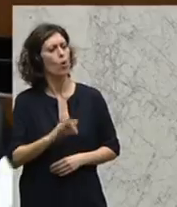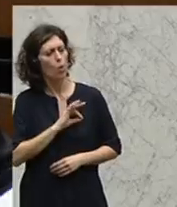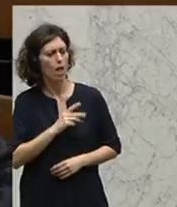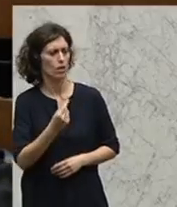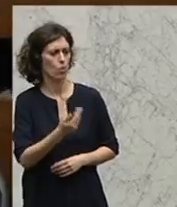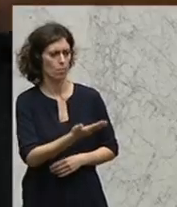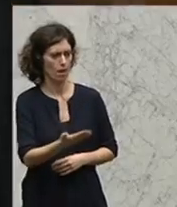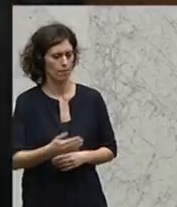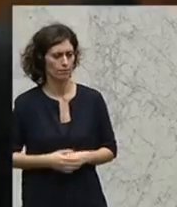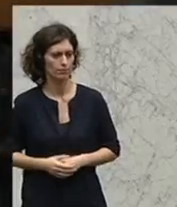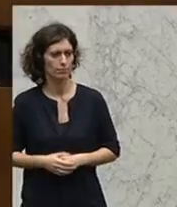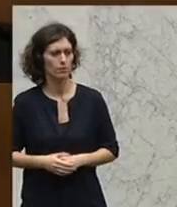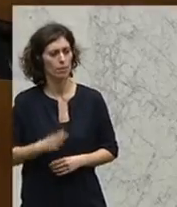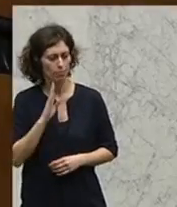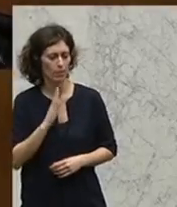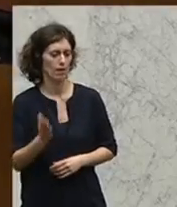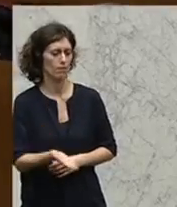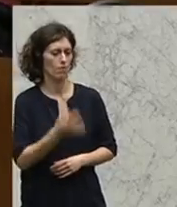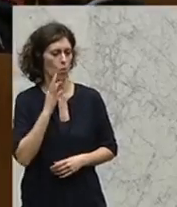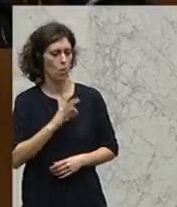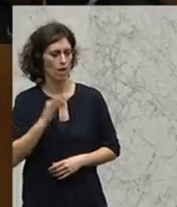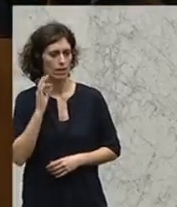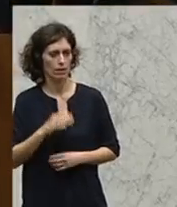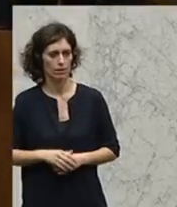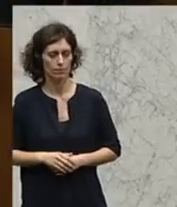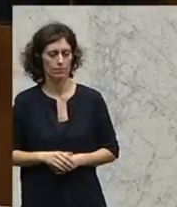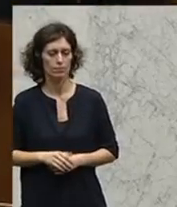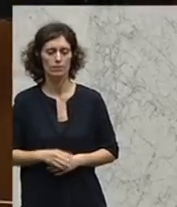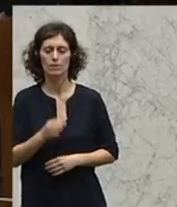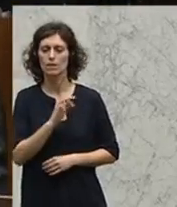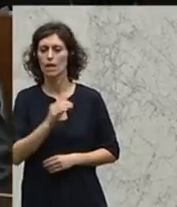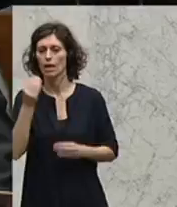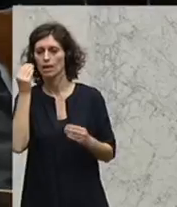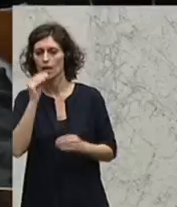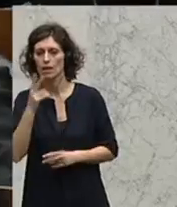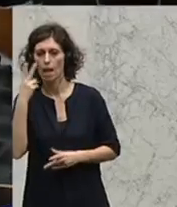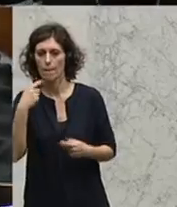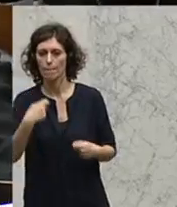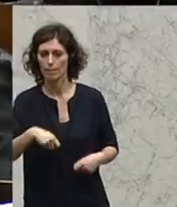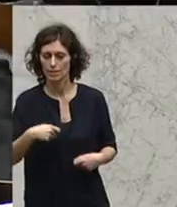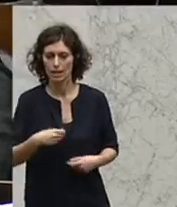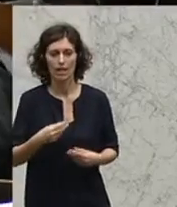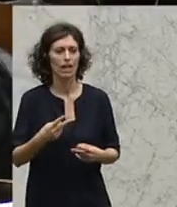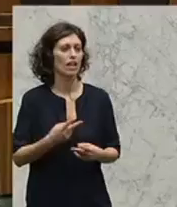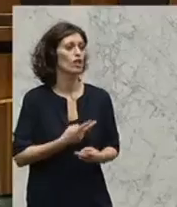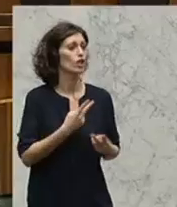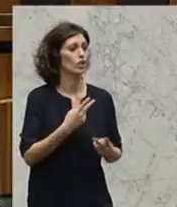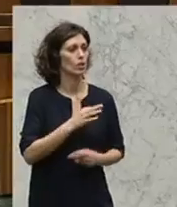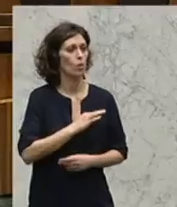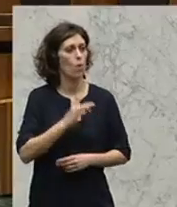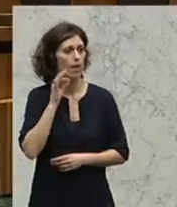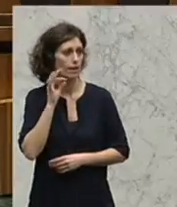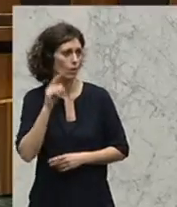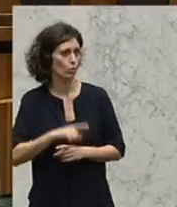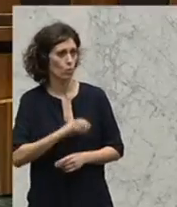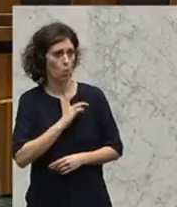Doppler, bitte Frau Kollegin. Sehr geehrter Herr Präsident, geschätzte Kolleginnen und Kollegen,